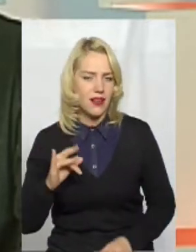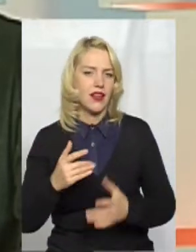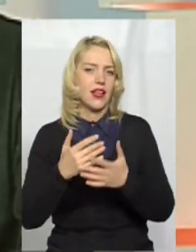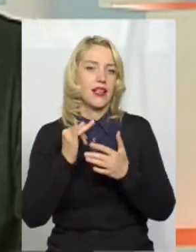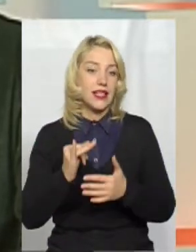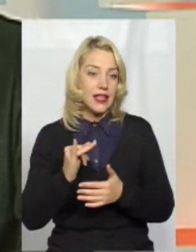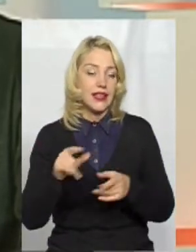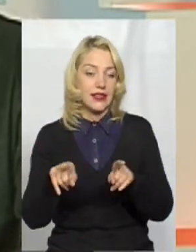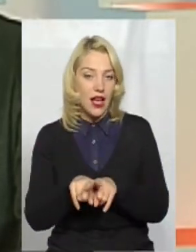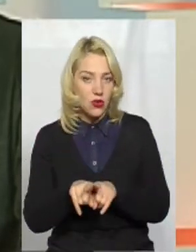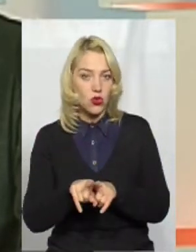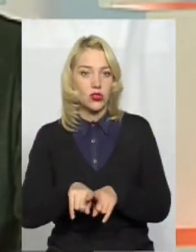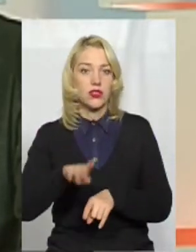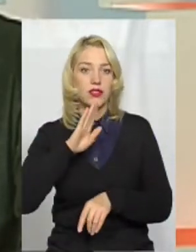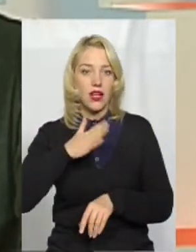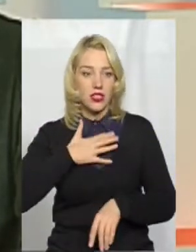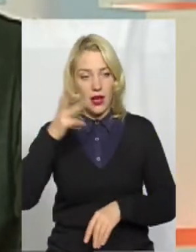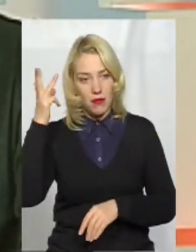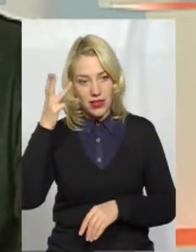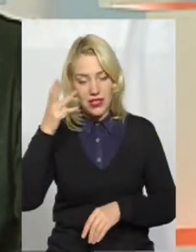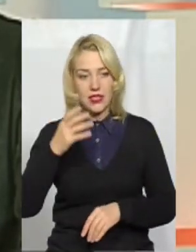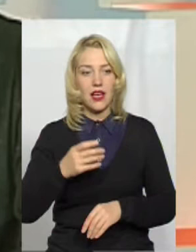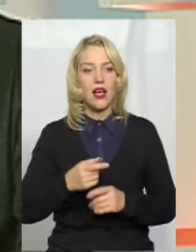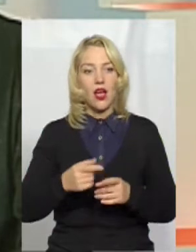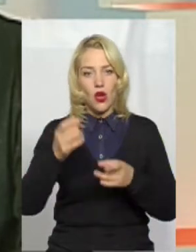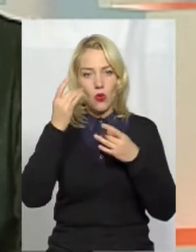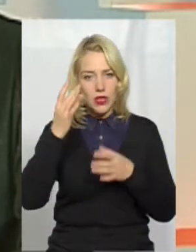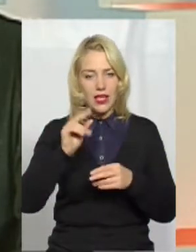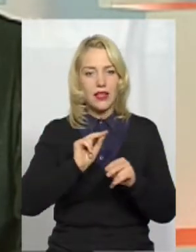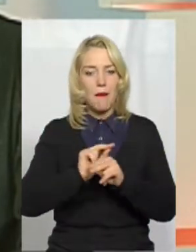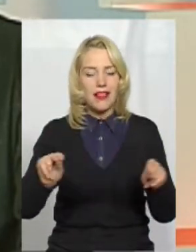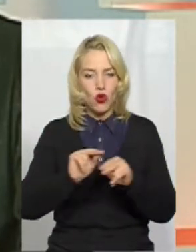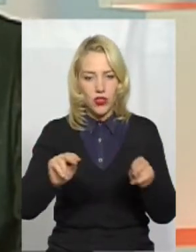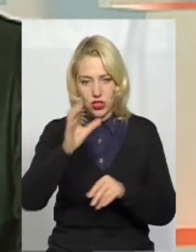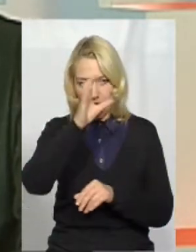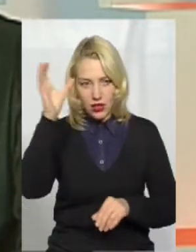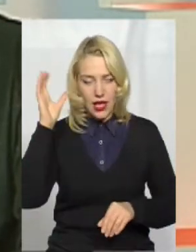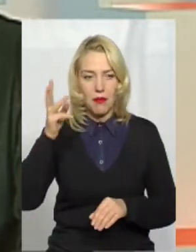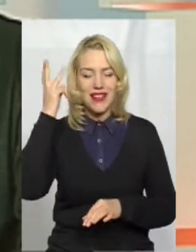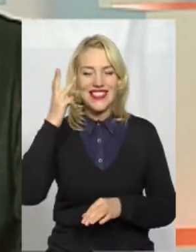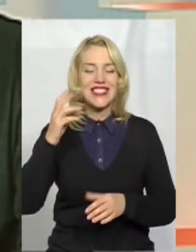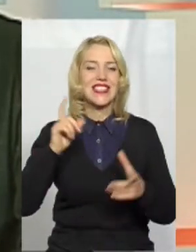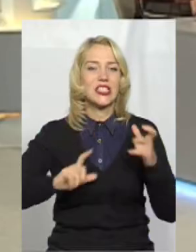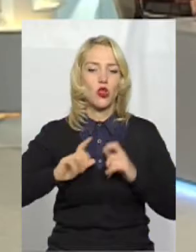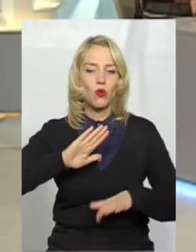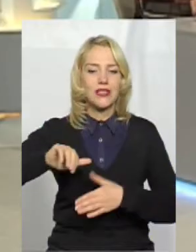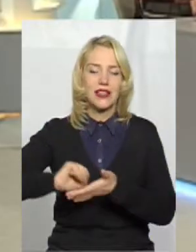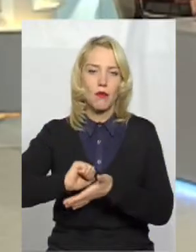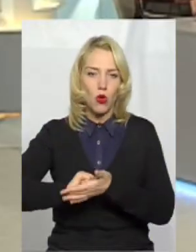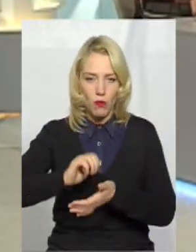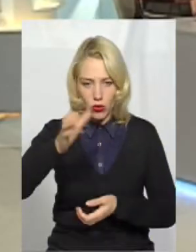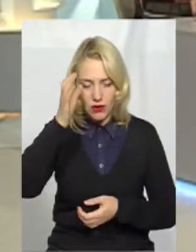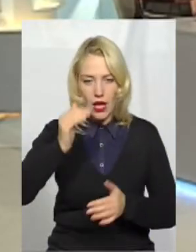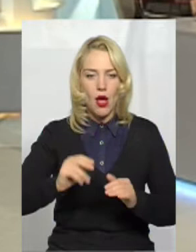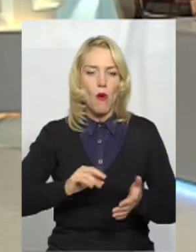Також наша Хмельницька гуманітарно-педагогічна академія, Хмельницький обласний інститут після дипломної освіти проводять курси